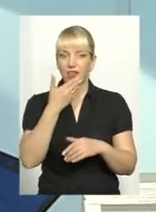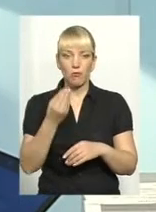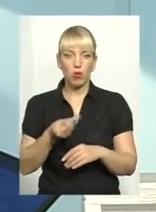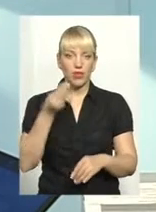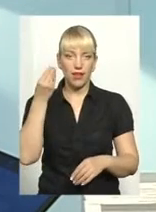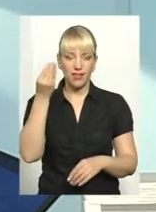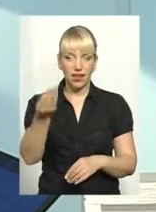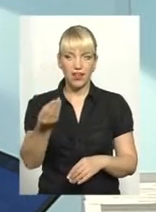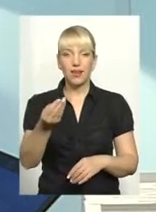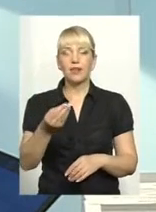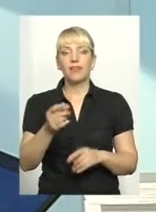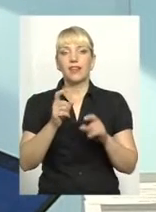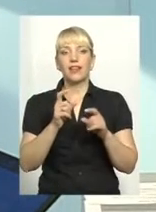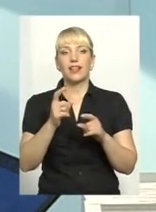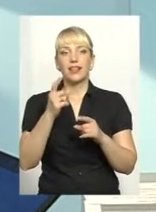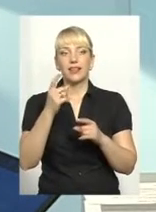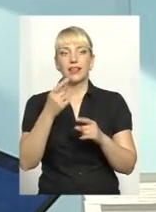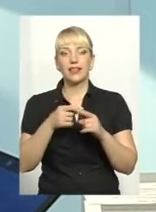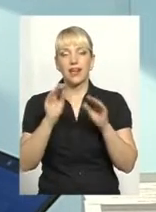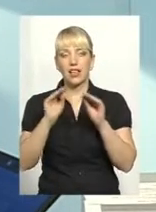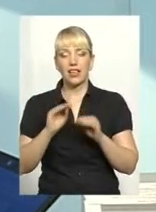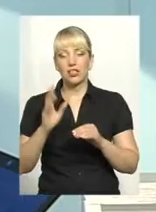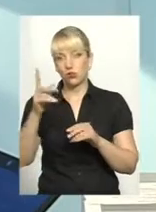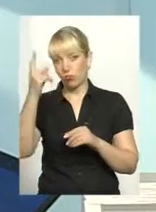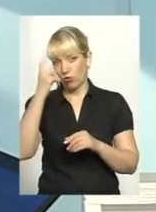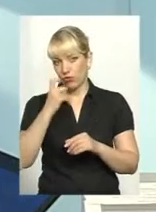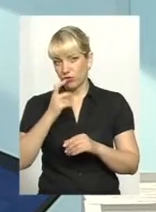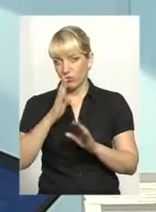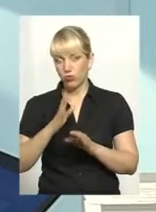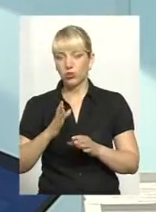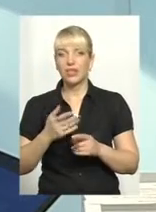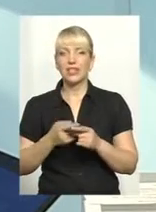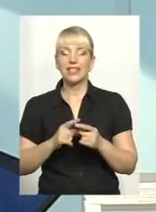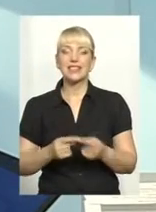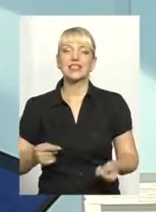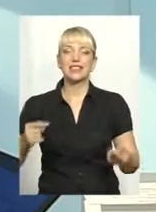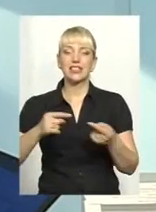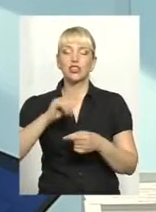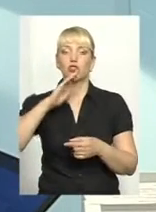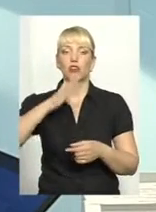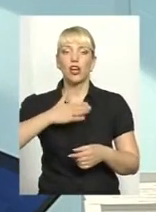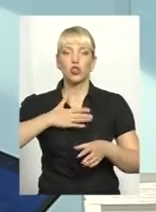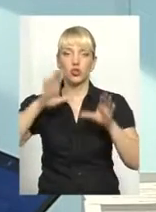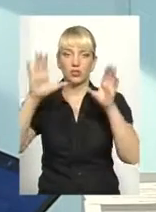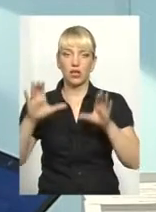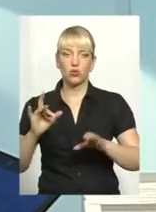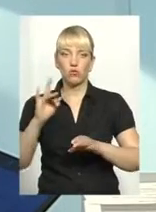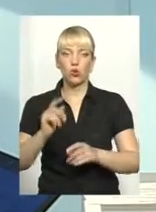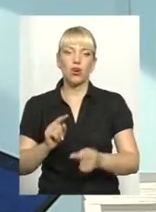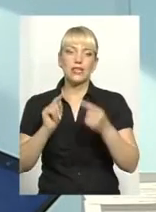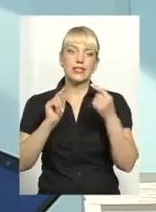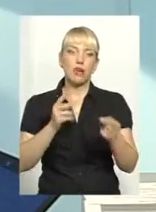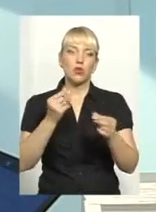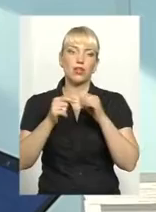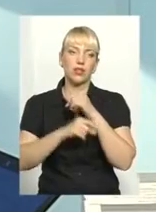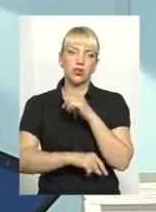вони нас будуть повідомляти і ми вже будемо згідно нашого закону про запобігання корупції з суб'єктами